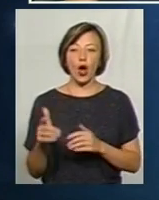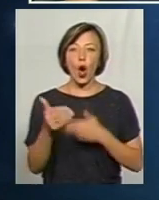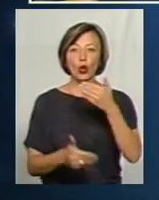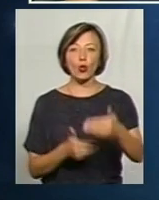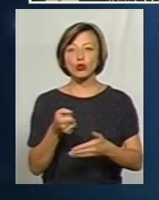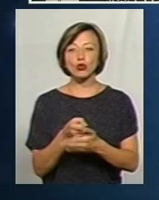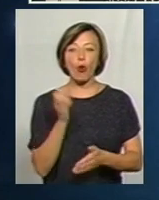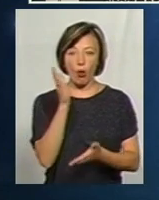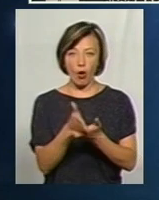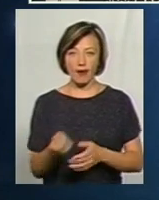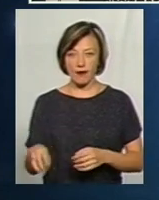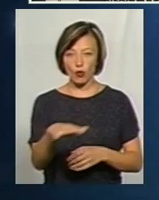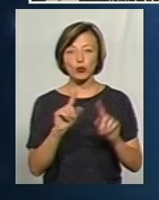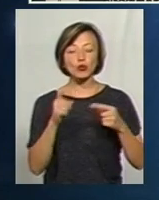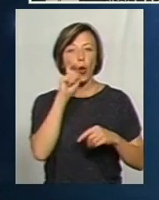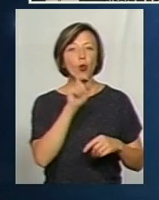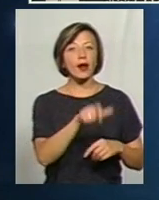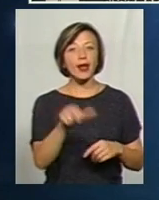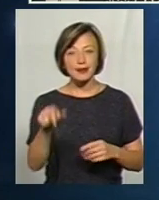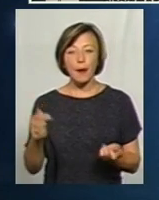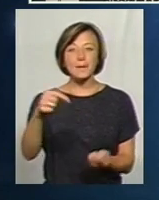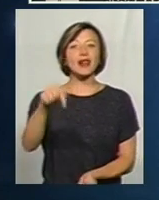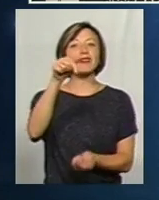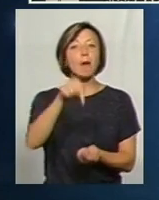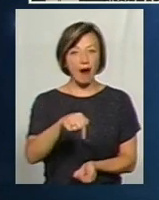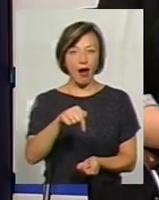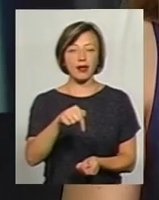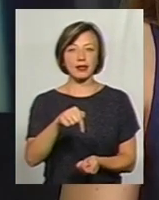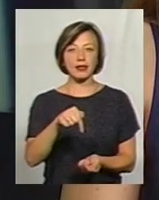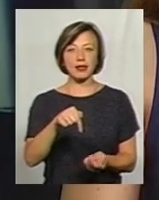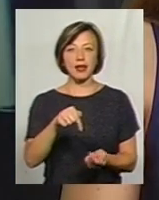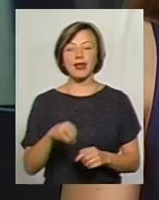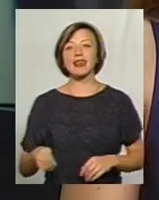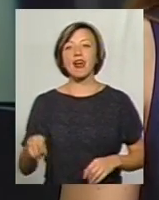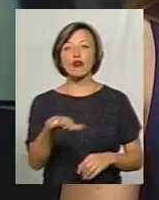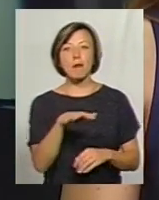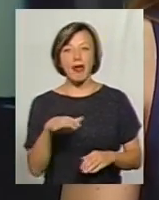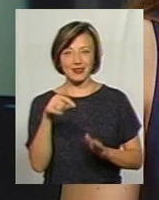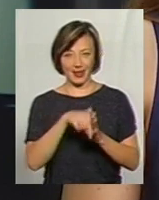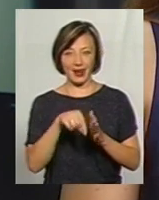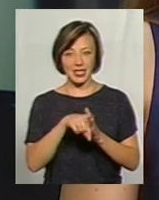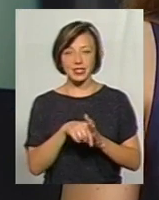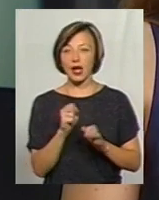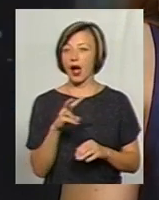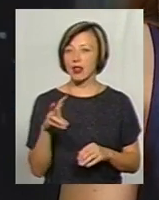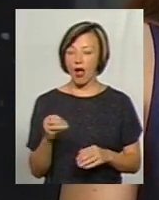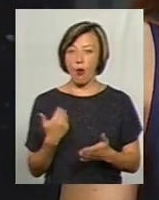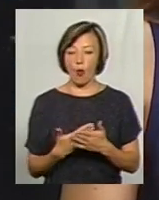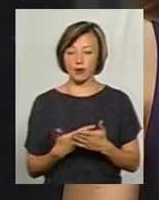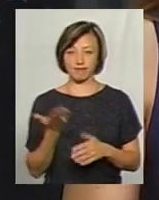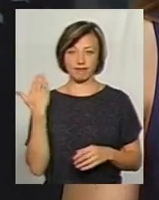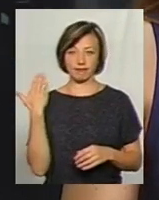Європи. Тому що українцям притаманні певні європейські риси, але ось